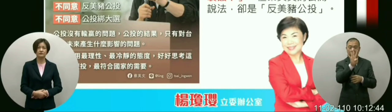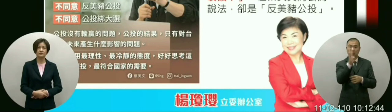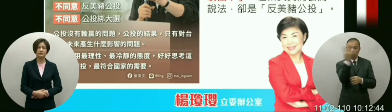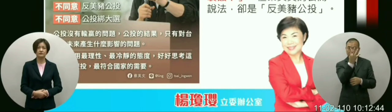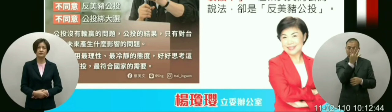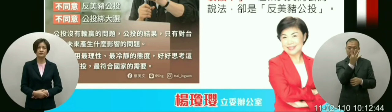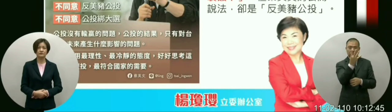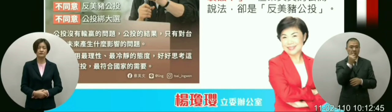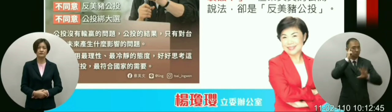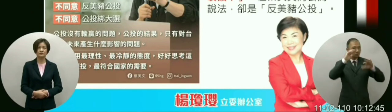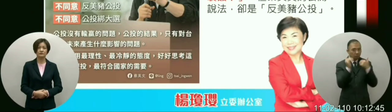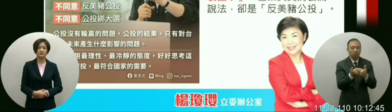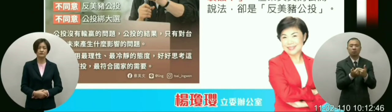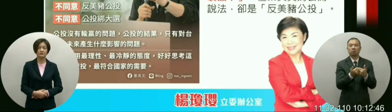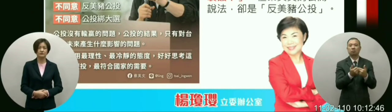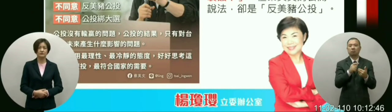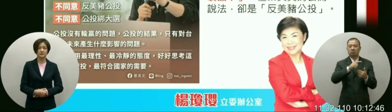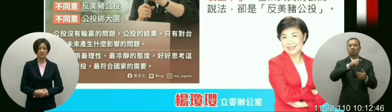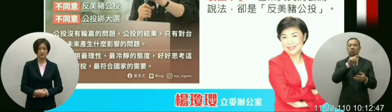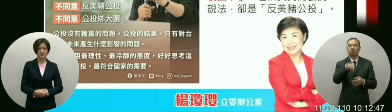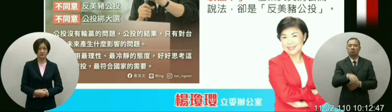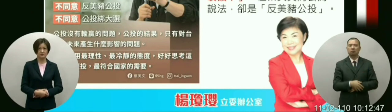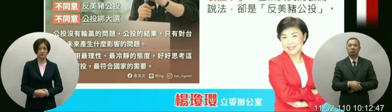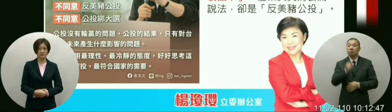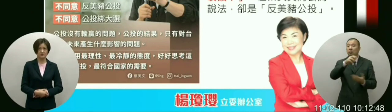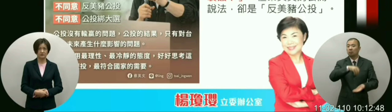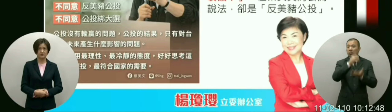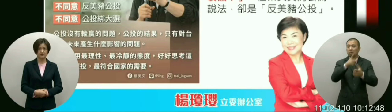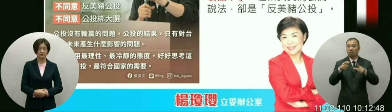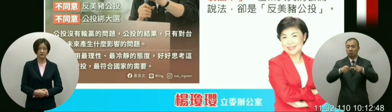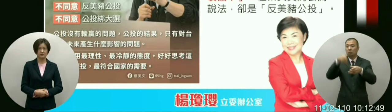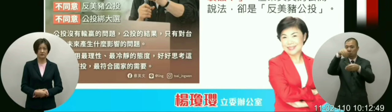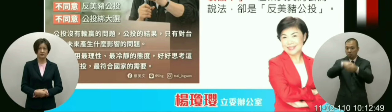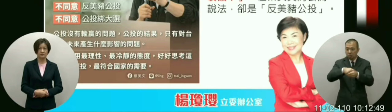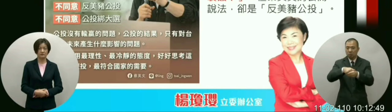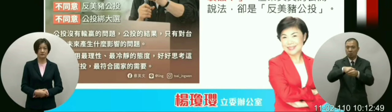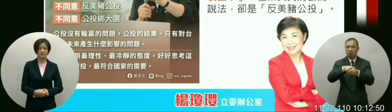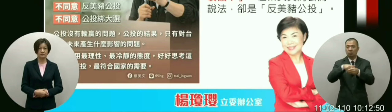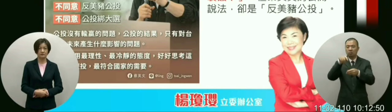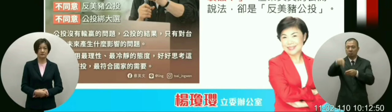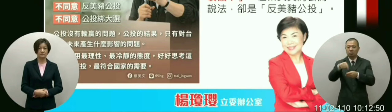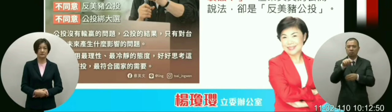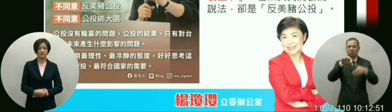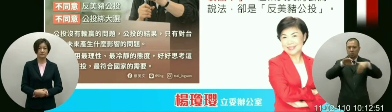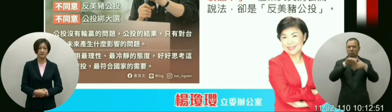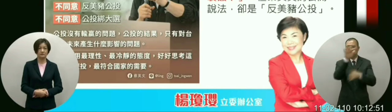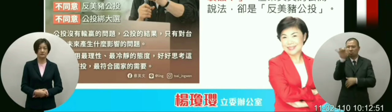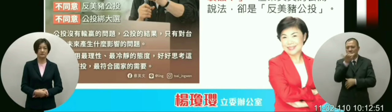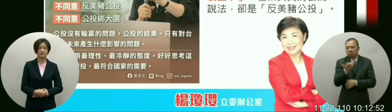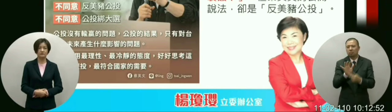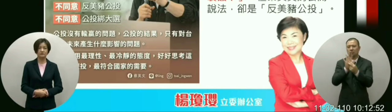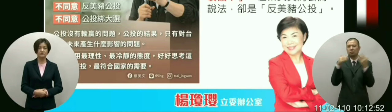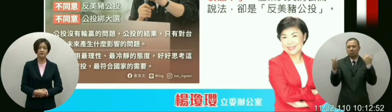那其中他说了因为所提出的公投成案的文字非常清楚的写着